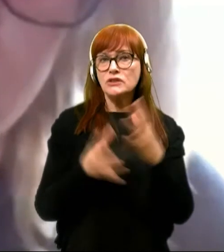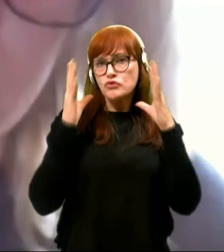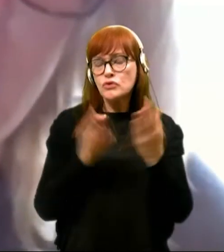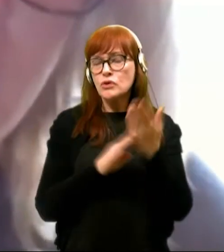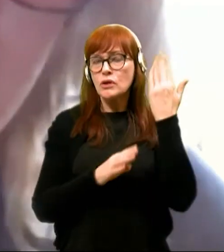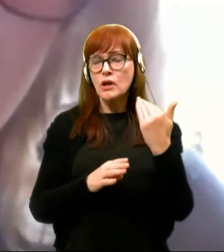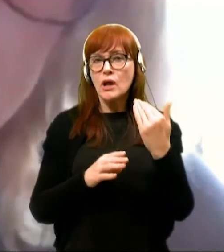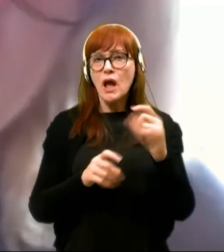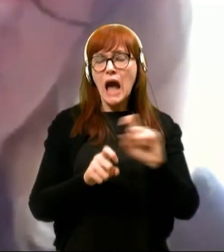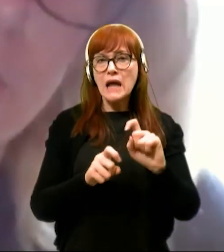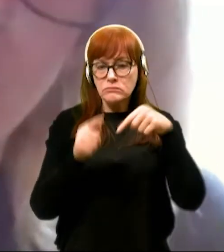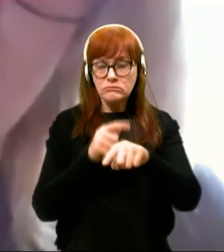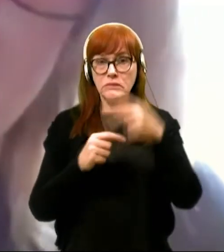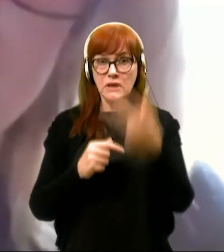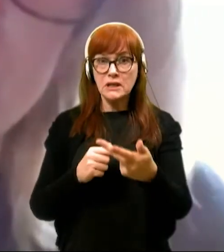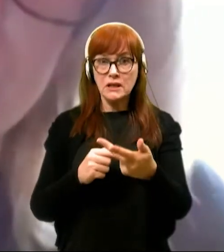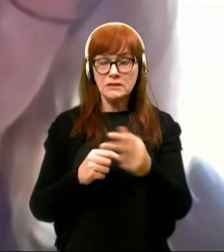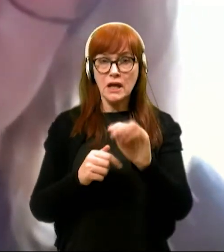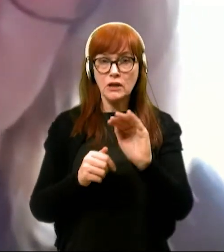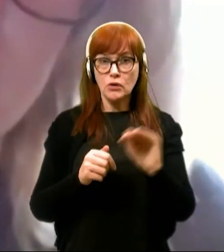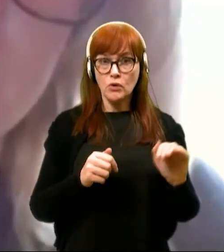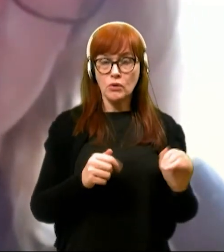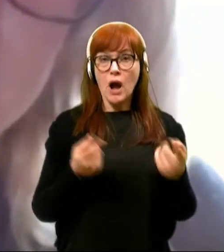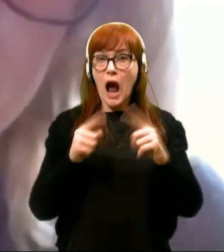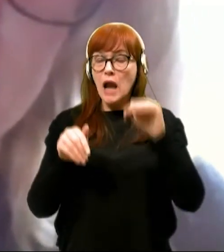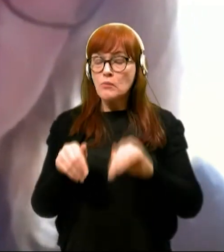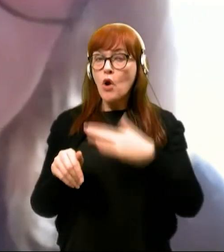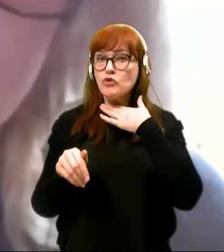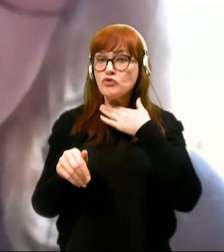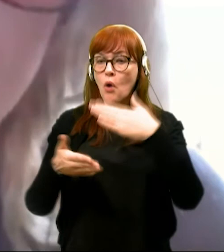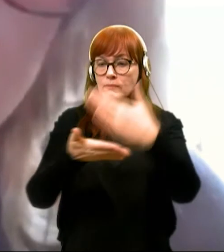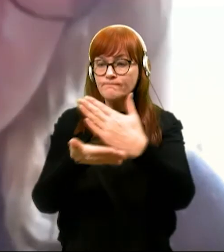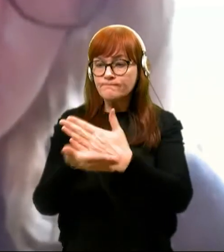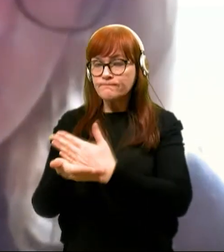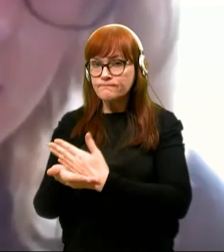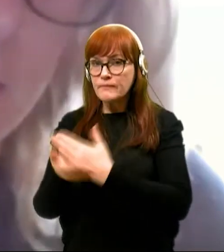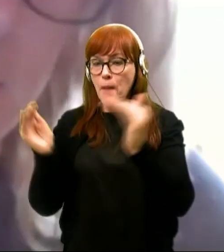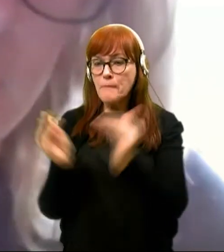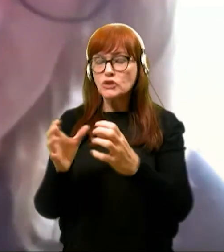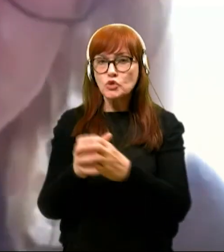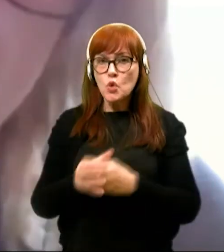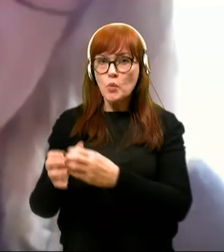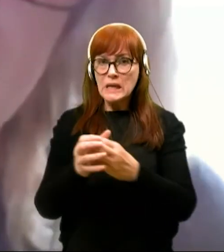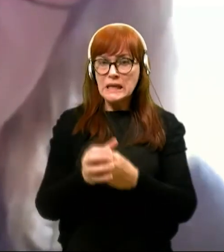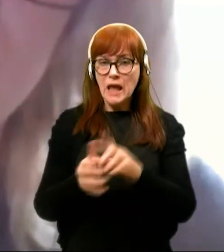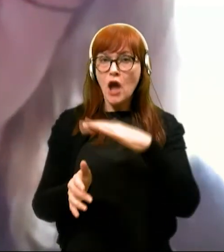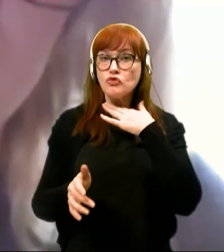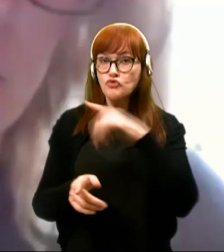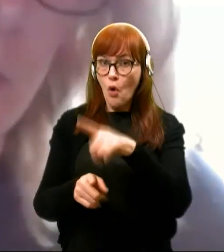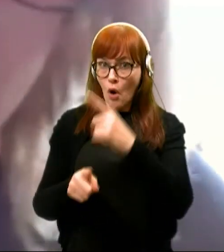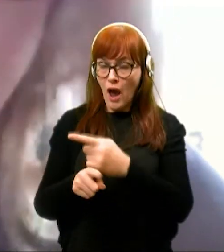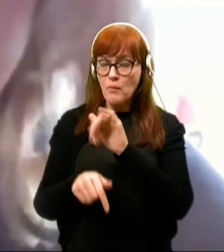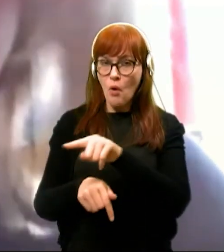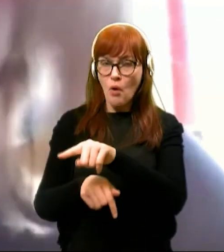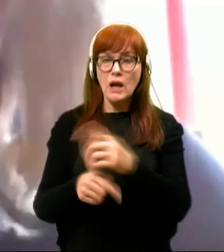30 noter, ali more šola pač razdeliti te razrede in če, kje naj dobi